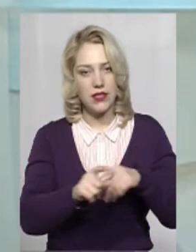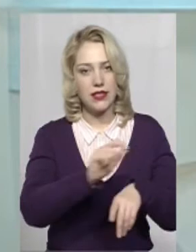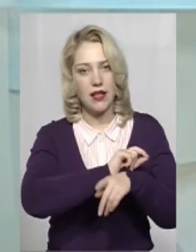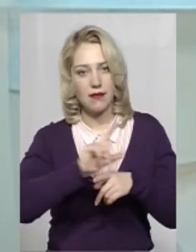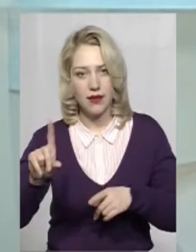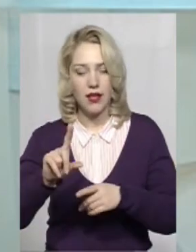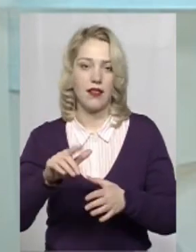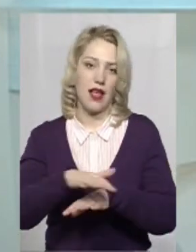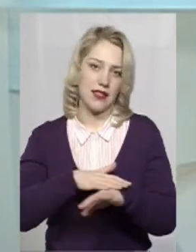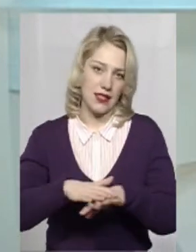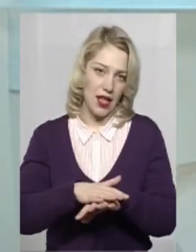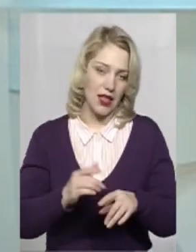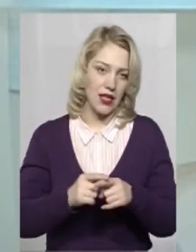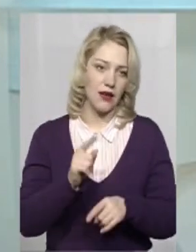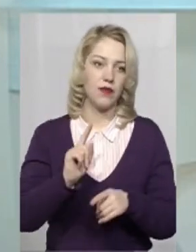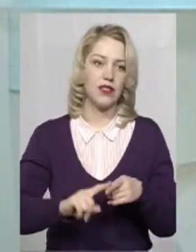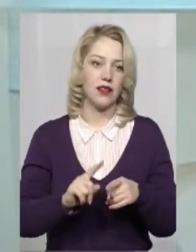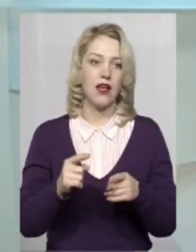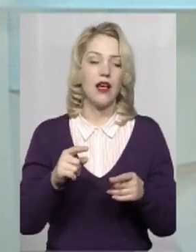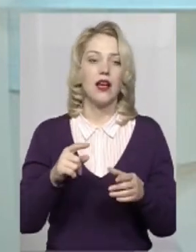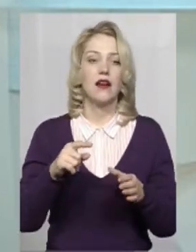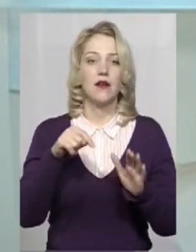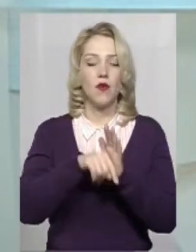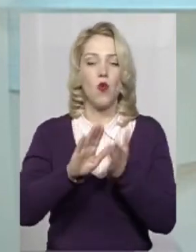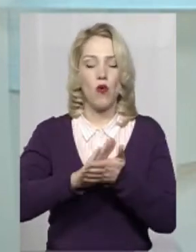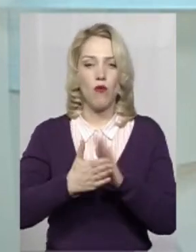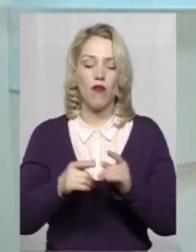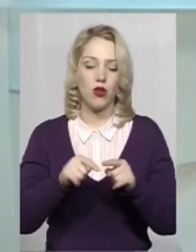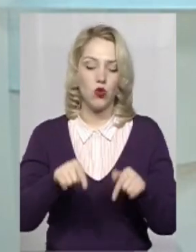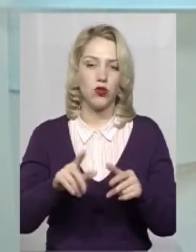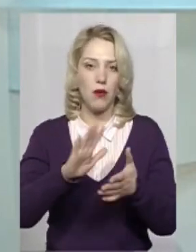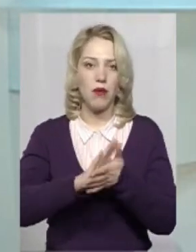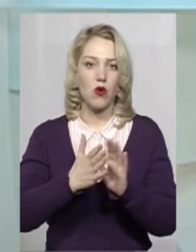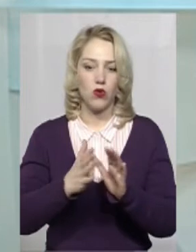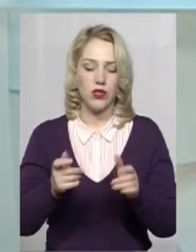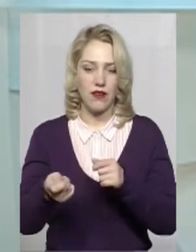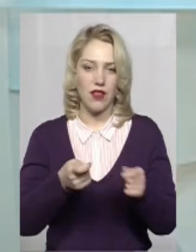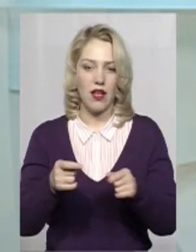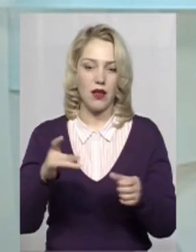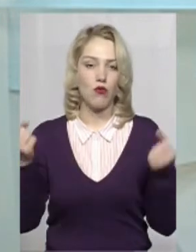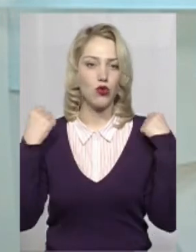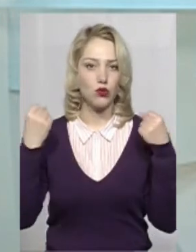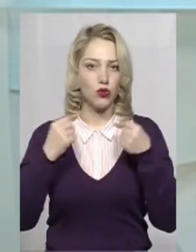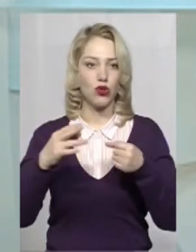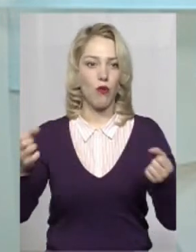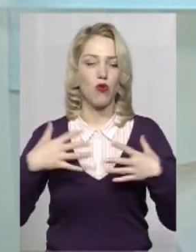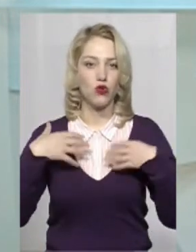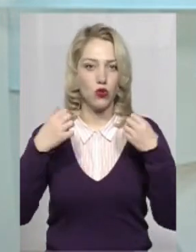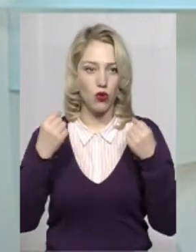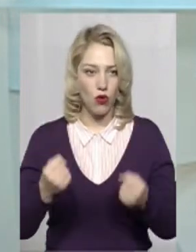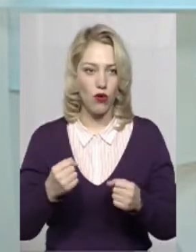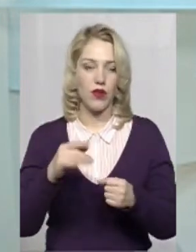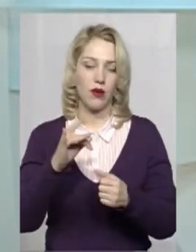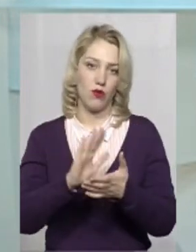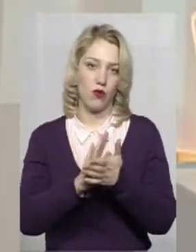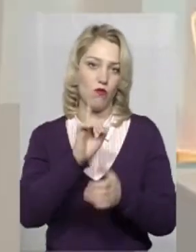одна з передумов для зростання – це те, що влада пілкується про спорт, пілкується про здоров'я нації, пілкується